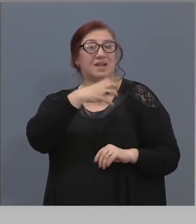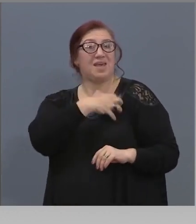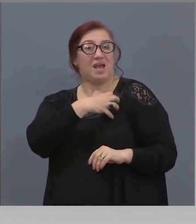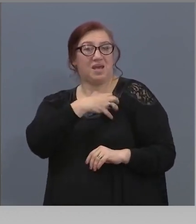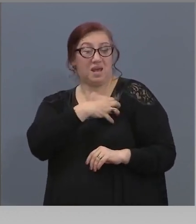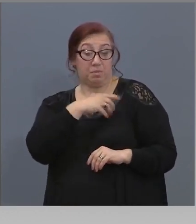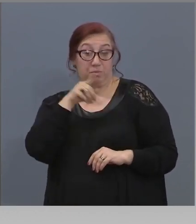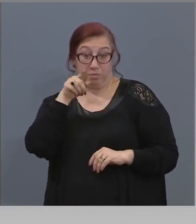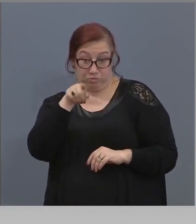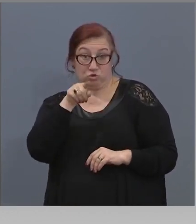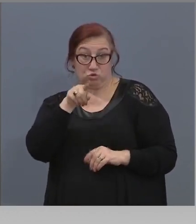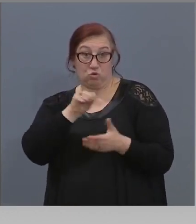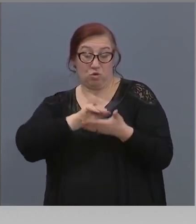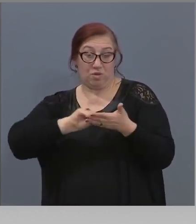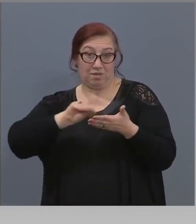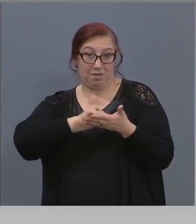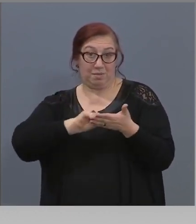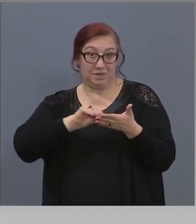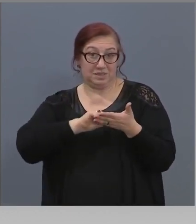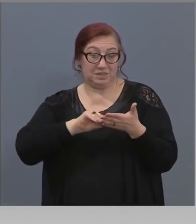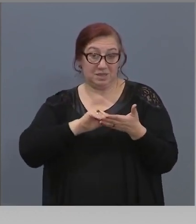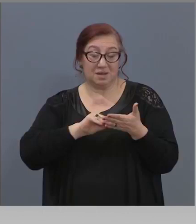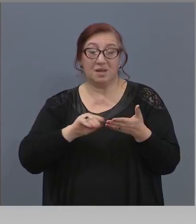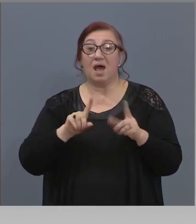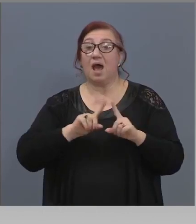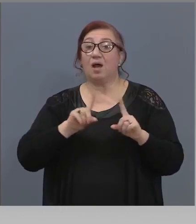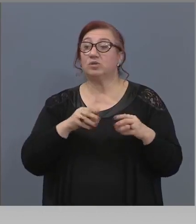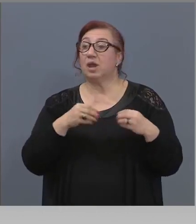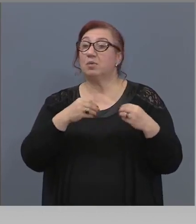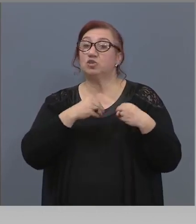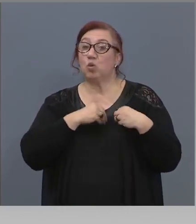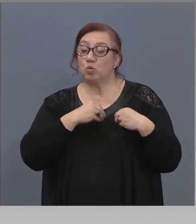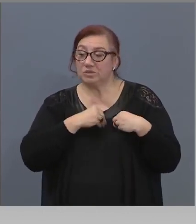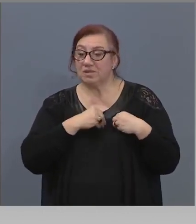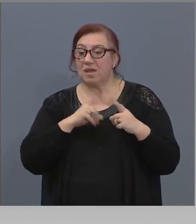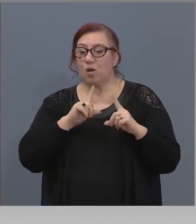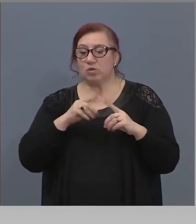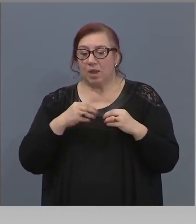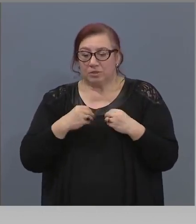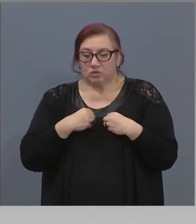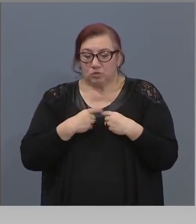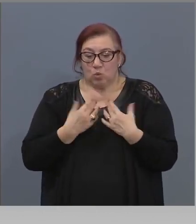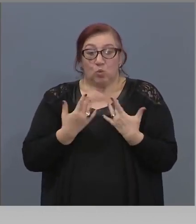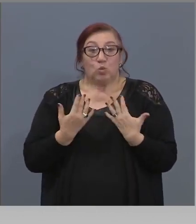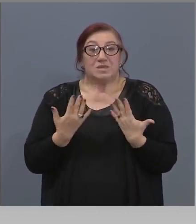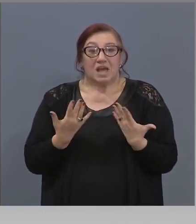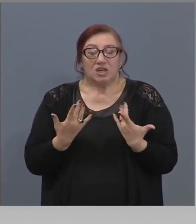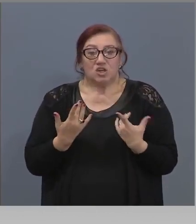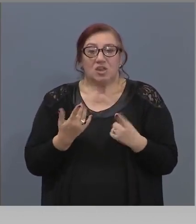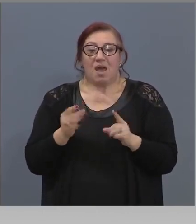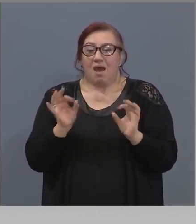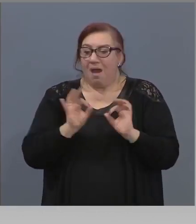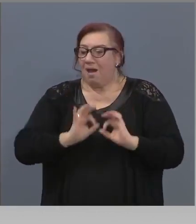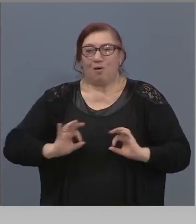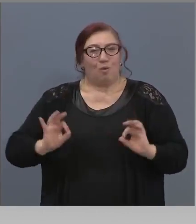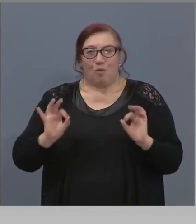Ако нямаш усета, ако нямаш усещането, ако нямаш